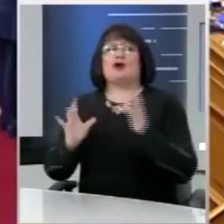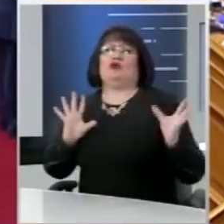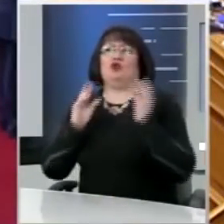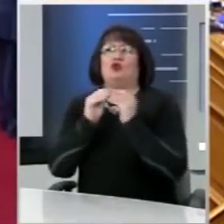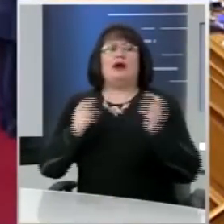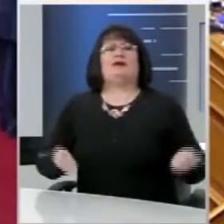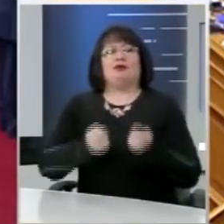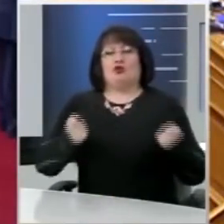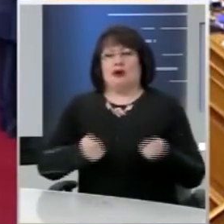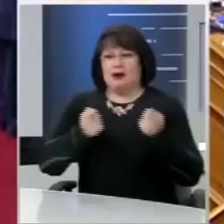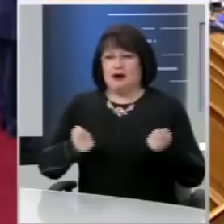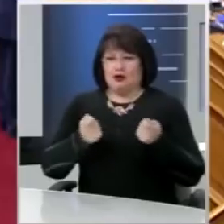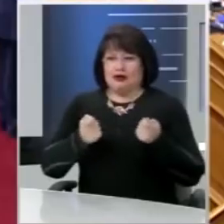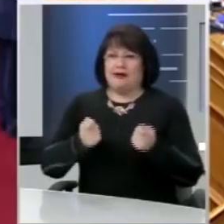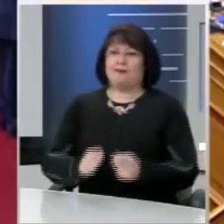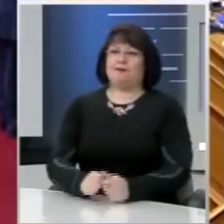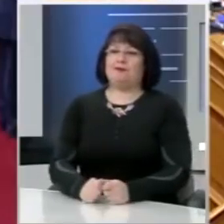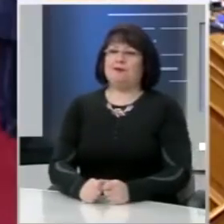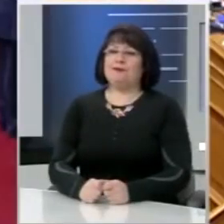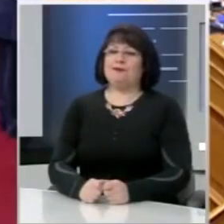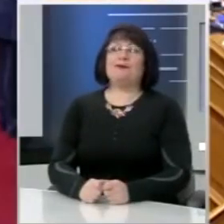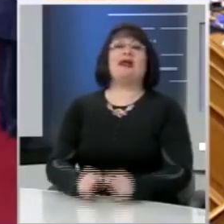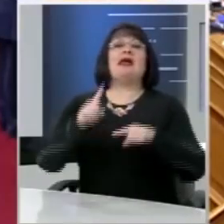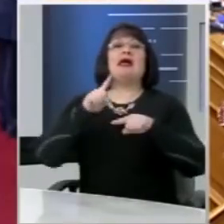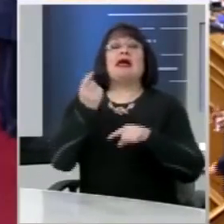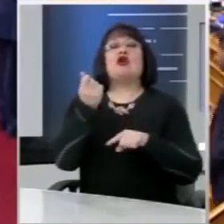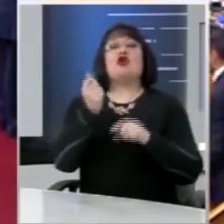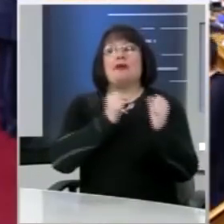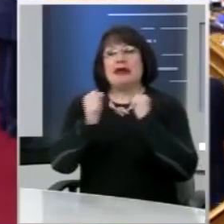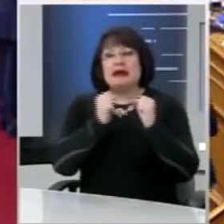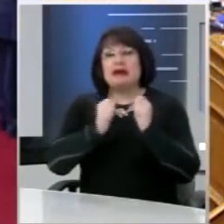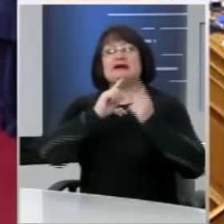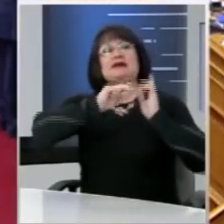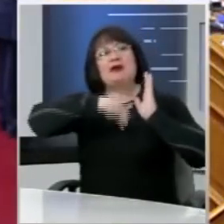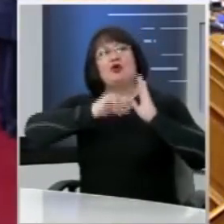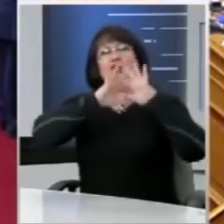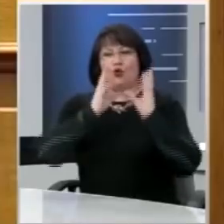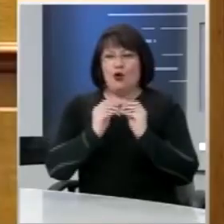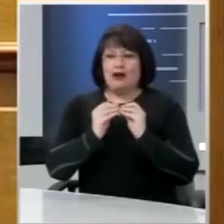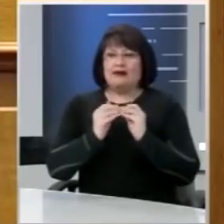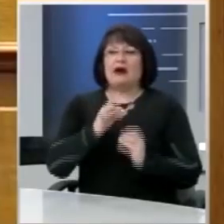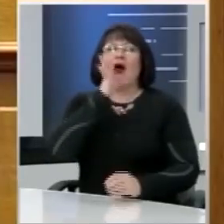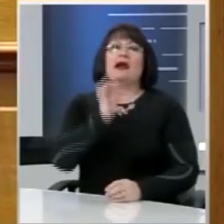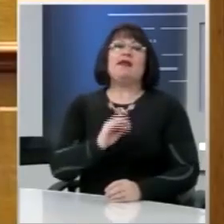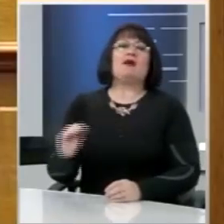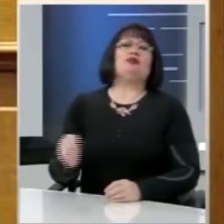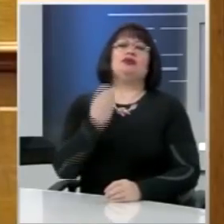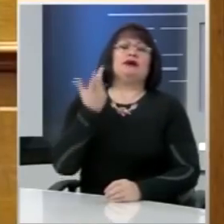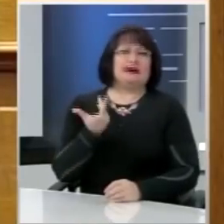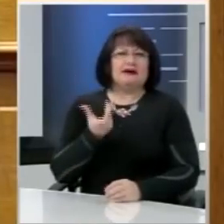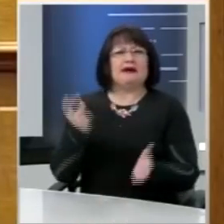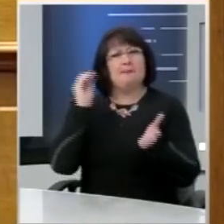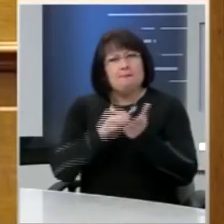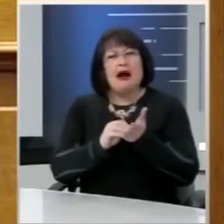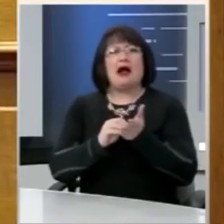με το ξέσπασμα της οικονομικής κρίσης, τα μνημόνια που προκάλεσαν και